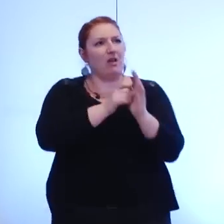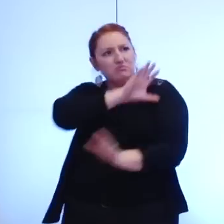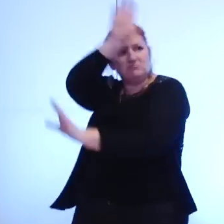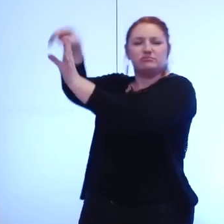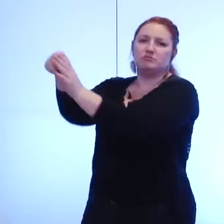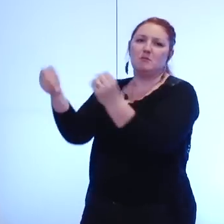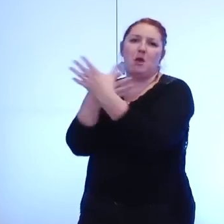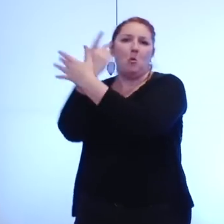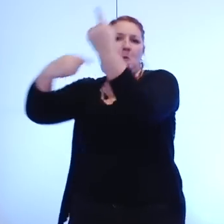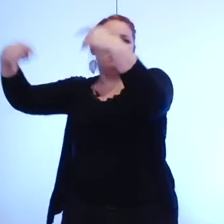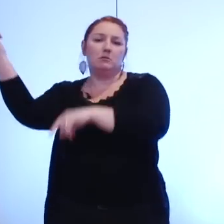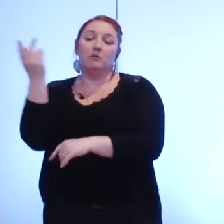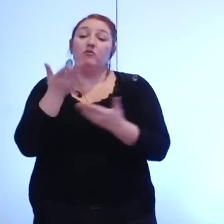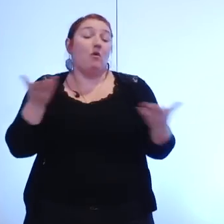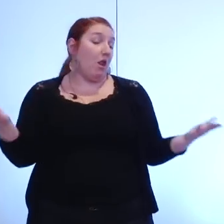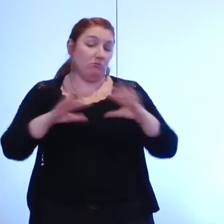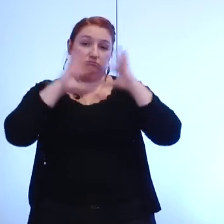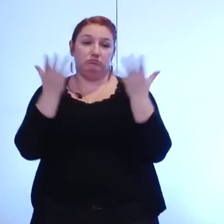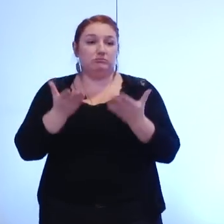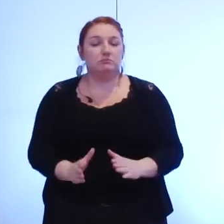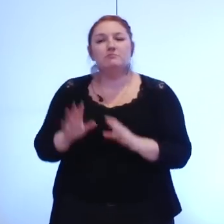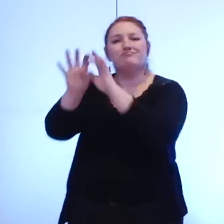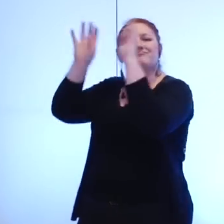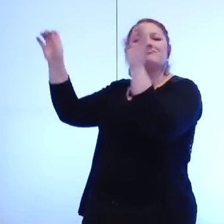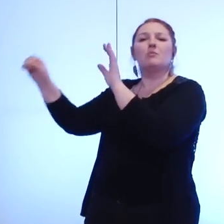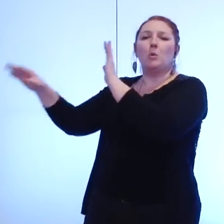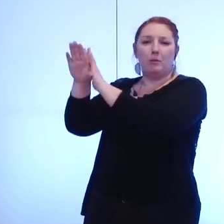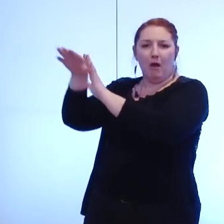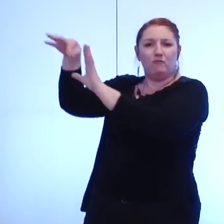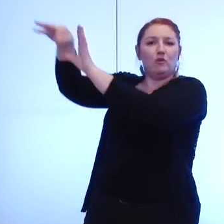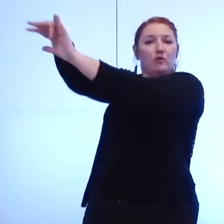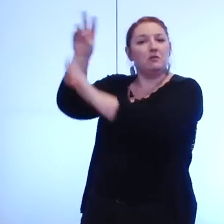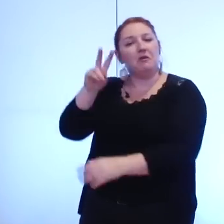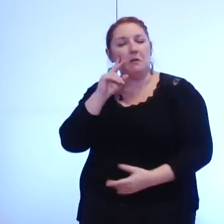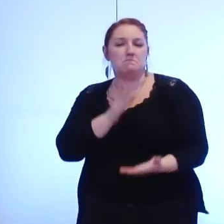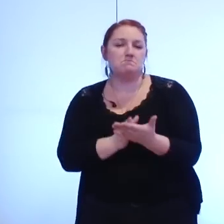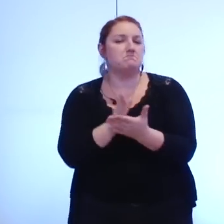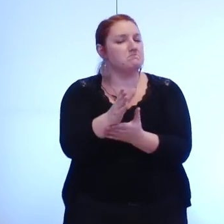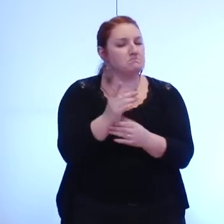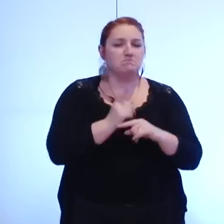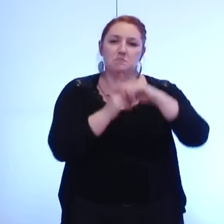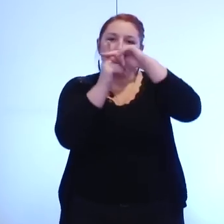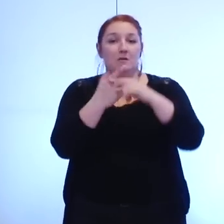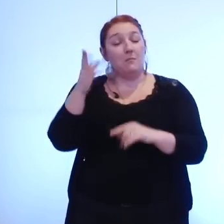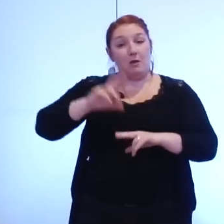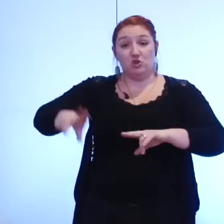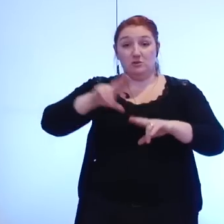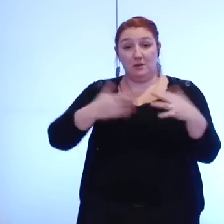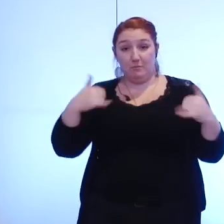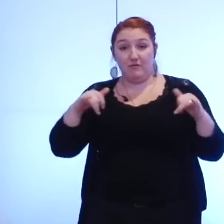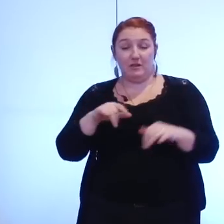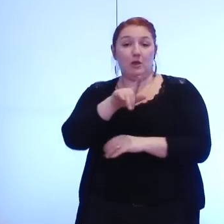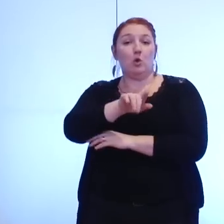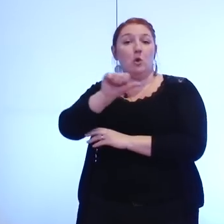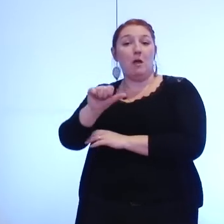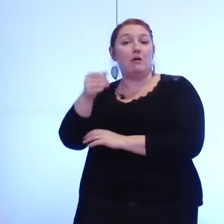ambitions les premières décisions prises par le conseil communautaire vont dans le bon sens mais d'importants chantiers nous attendent Grenoble Alpes-Métropole peut si elle